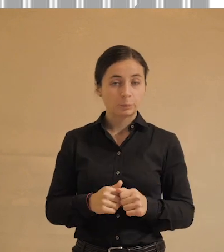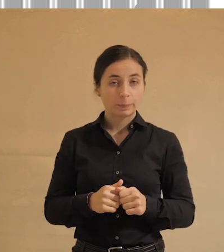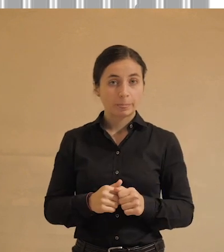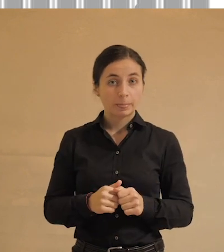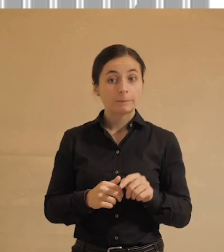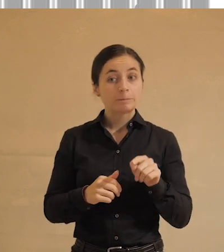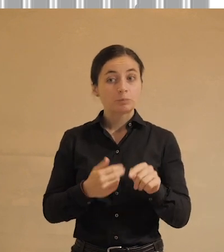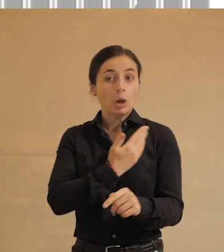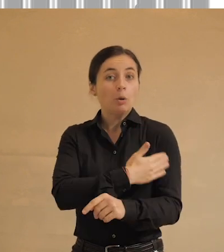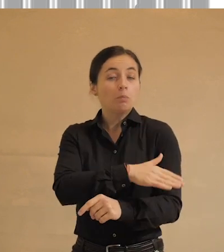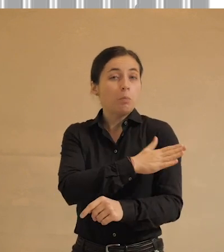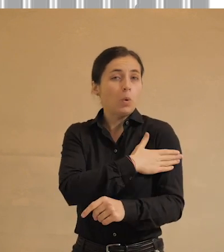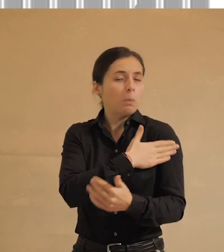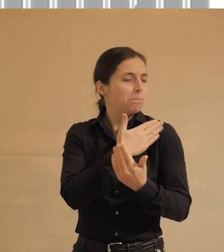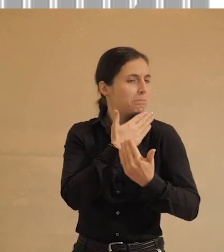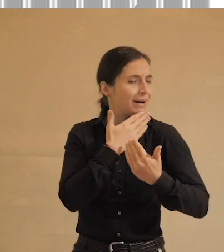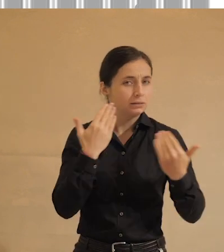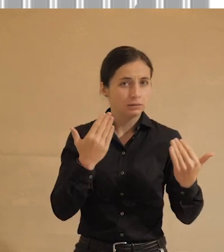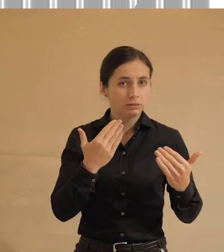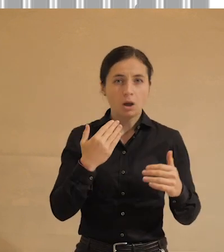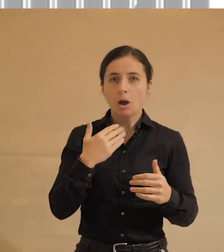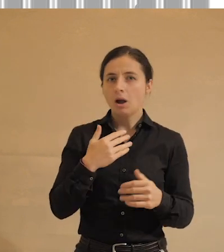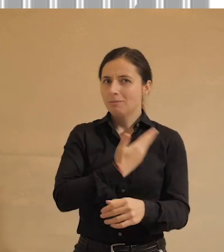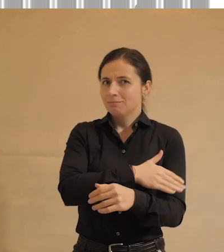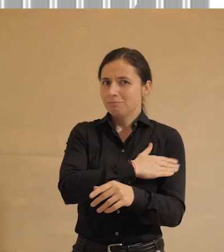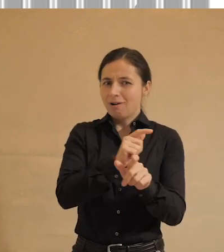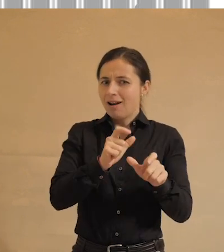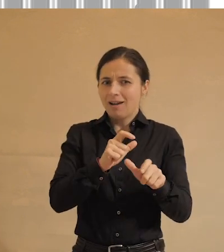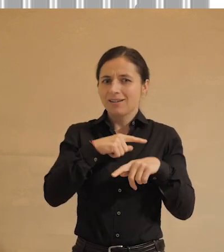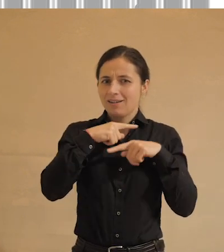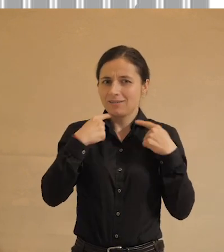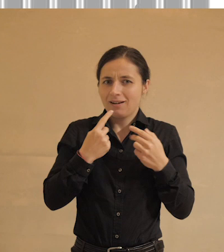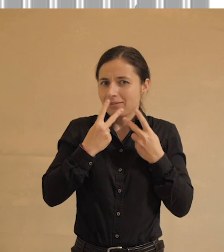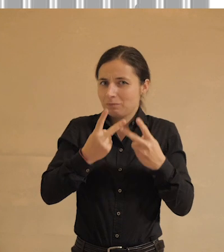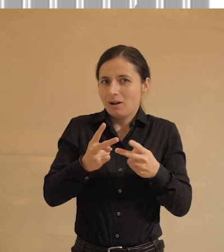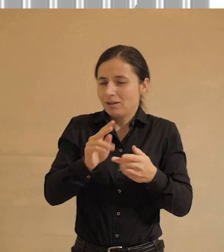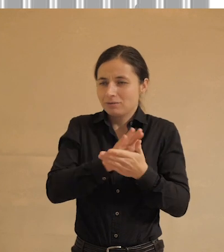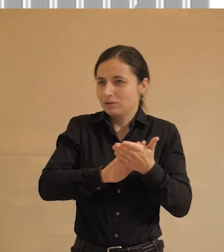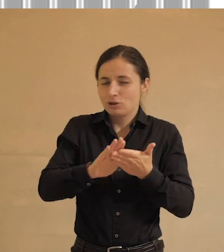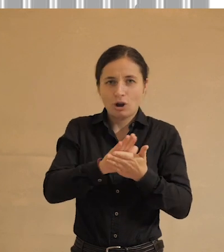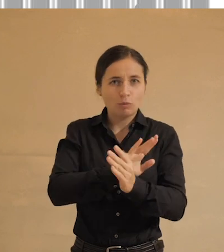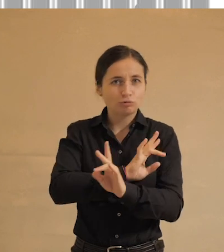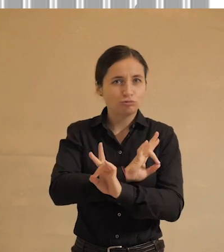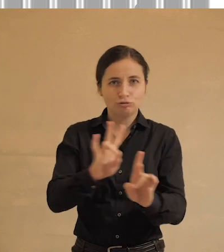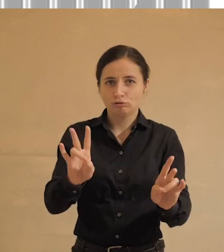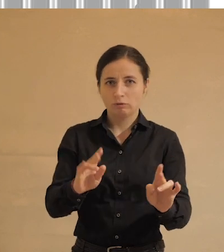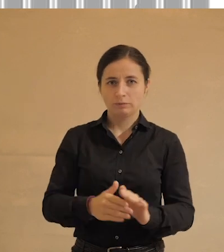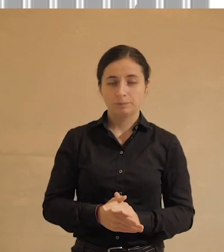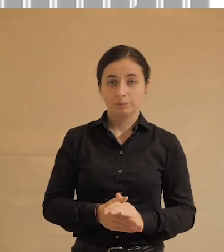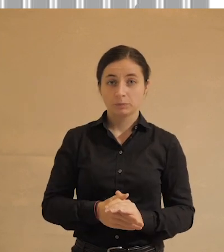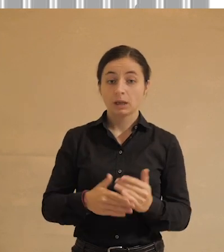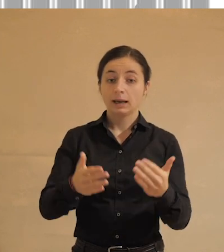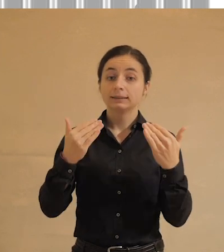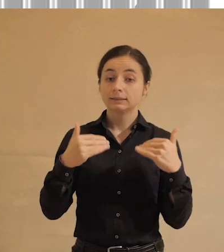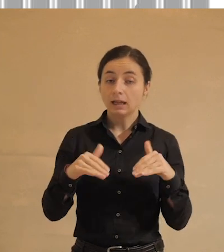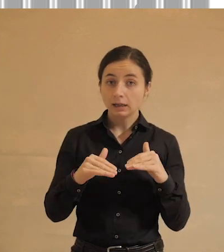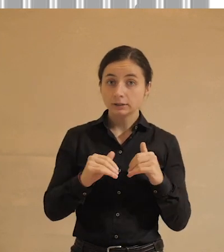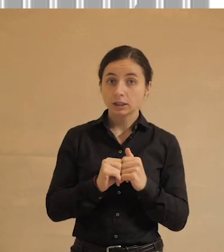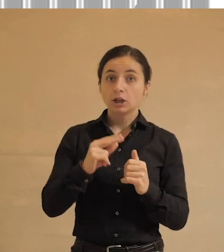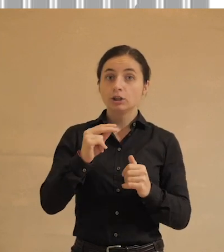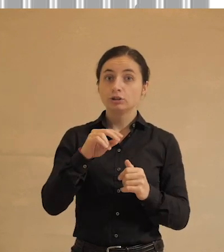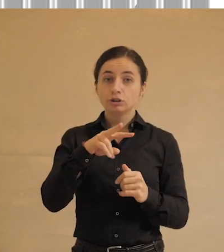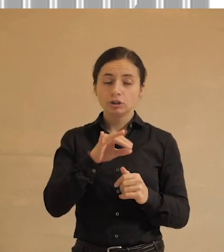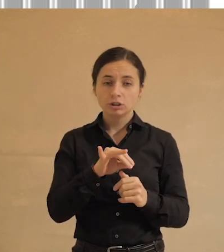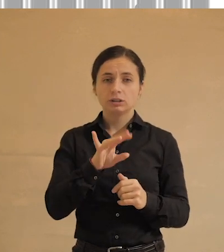Значит, опять Польша на последнем месте. Поляки вообще никому ничего не хотят показывать. Значит, далее Чили,